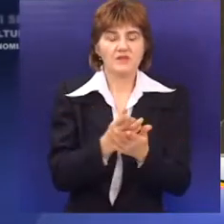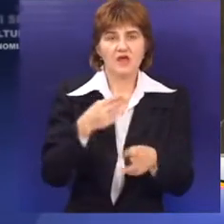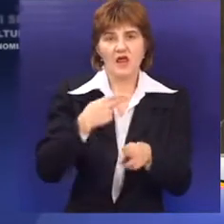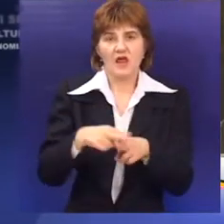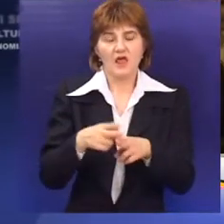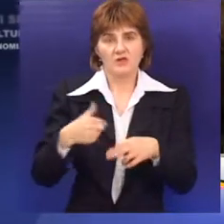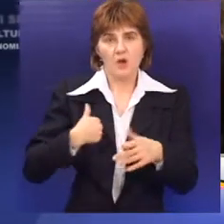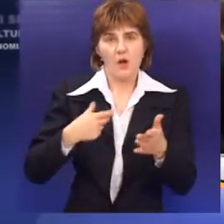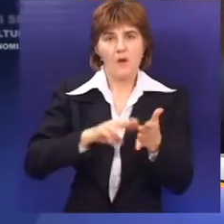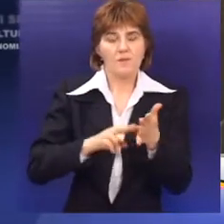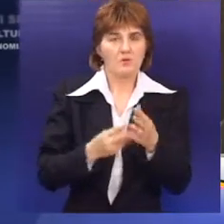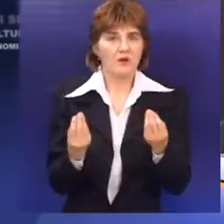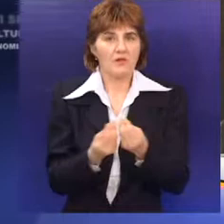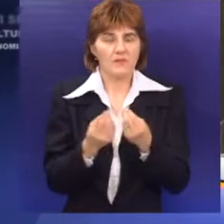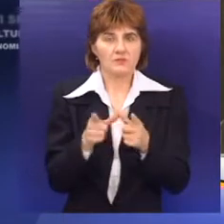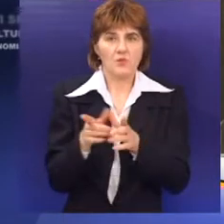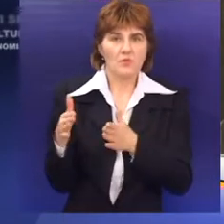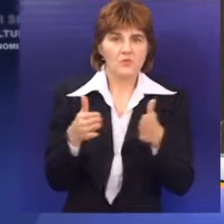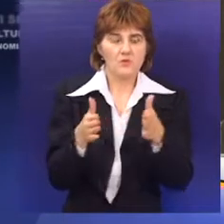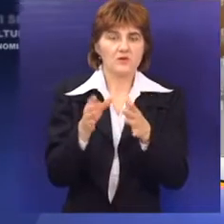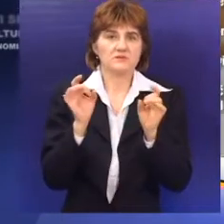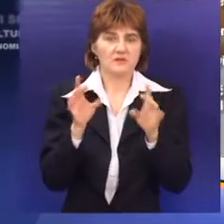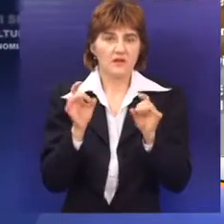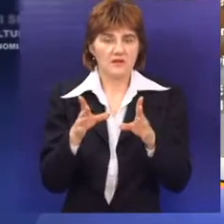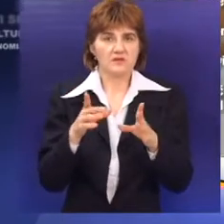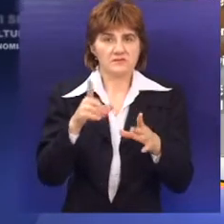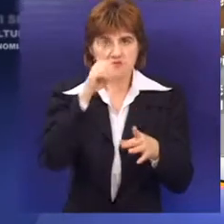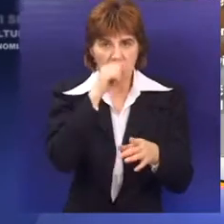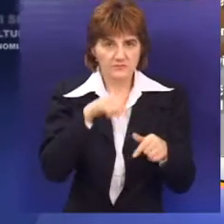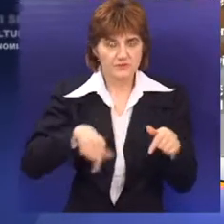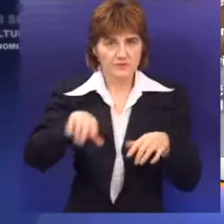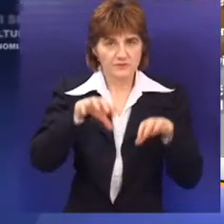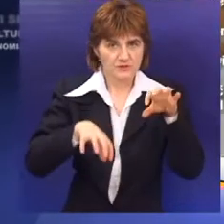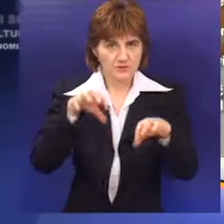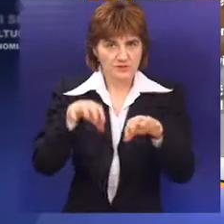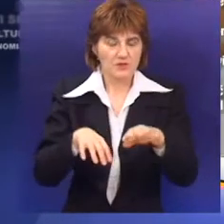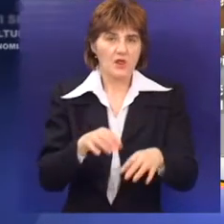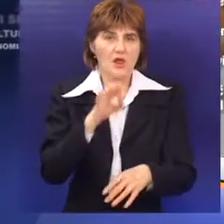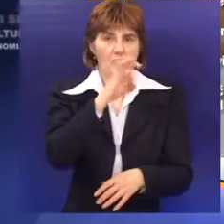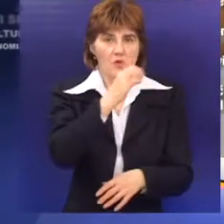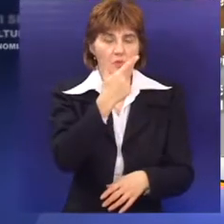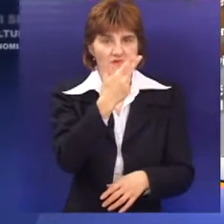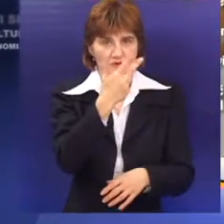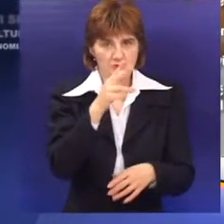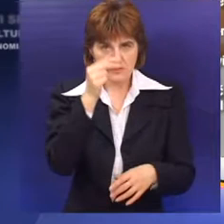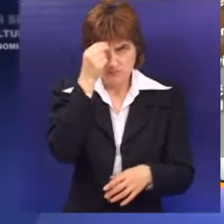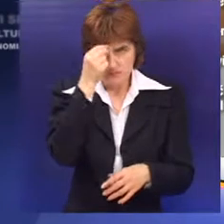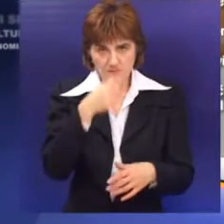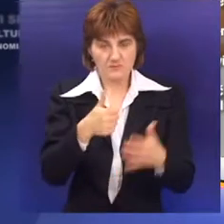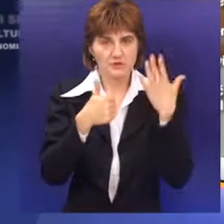svih oblasti u nadležnosti lokalne samouprave. Građani mogu kontaktirati centar putem telefona na broj 024